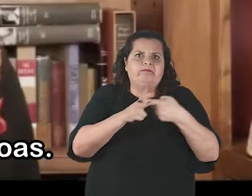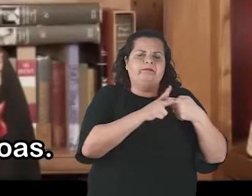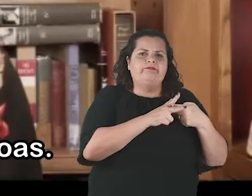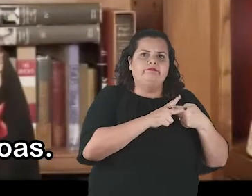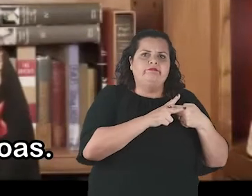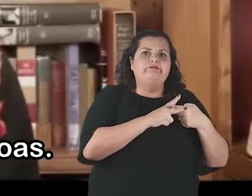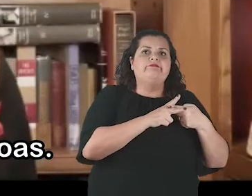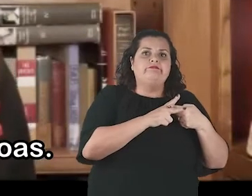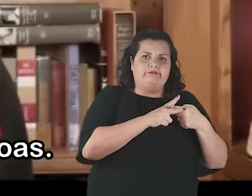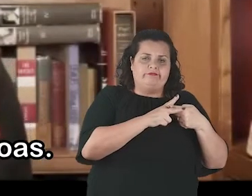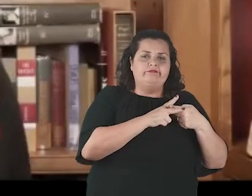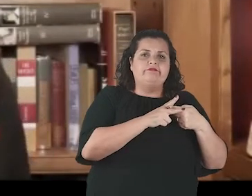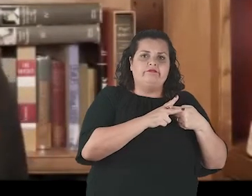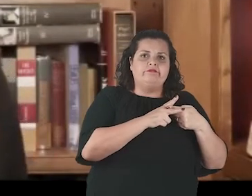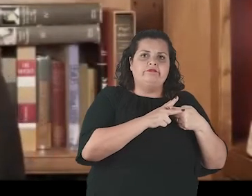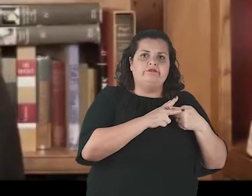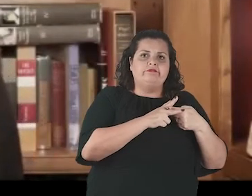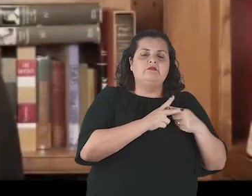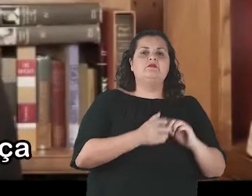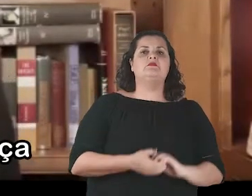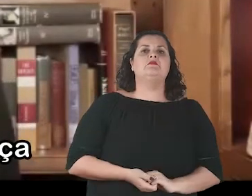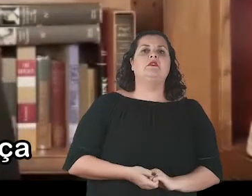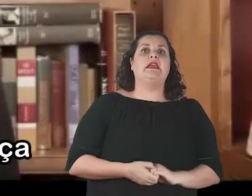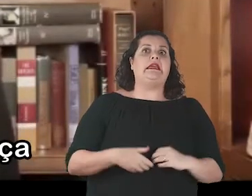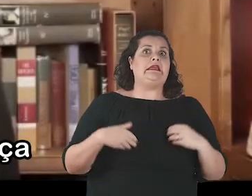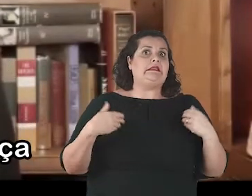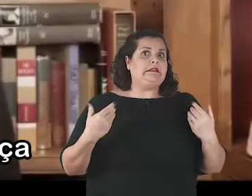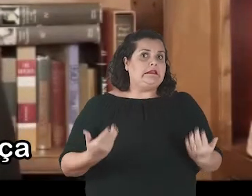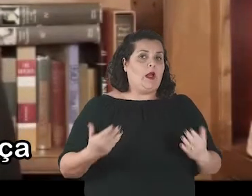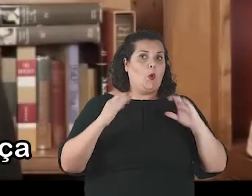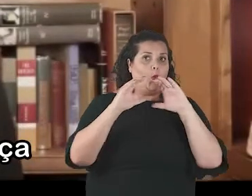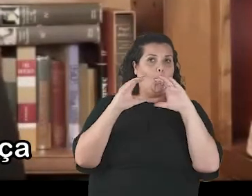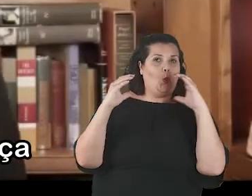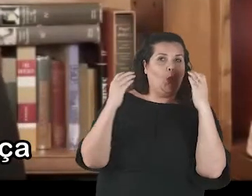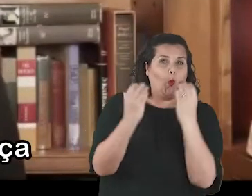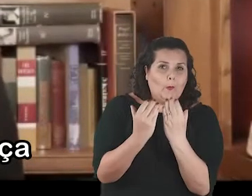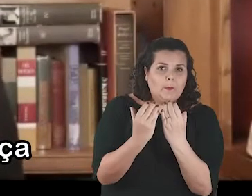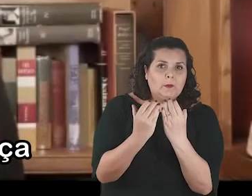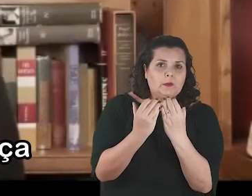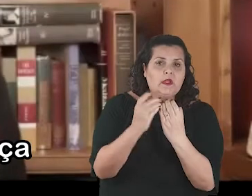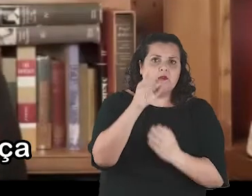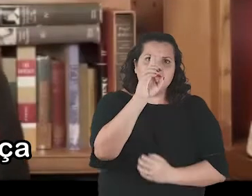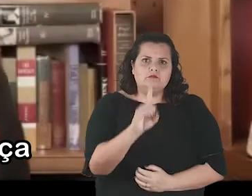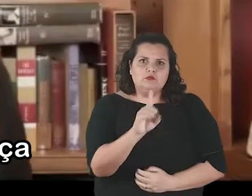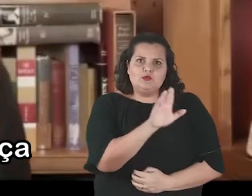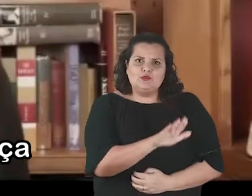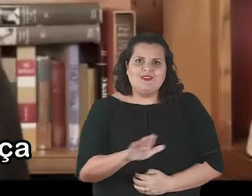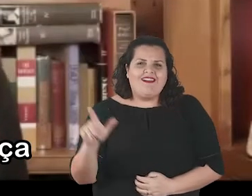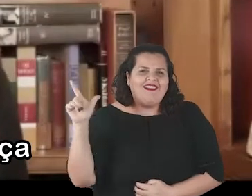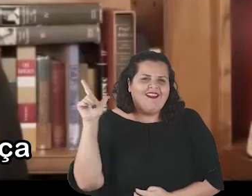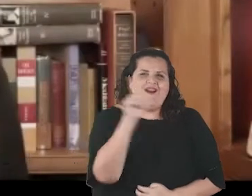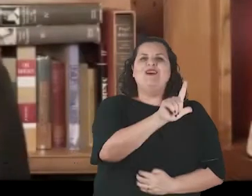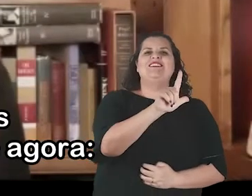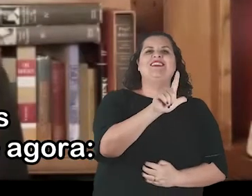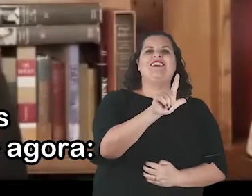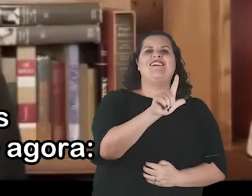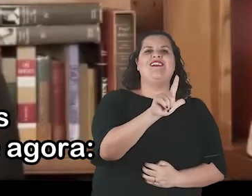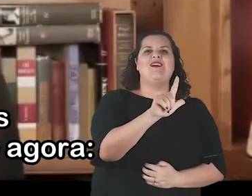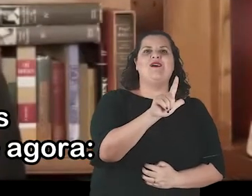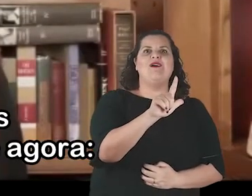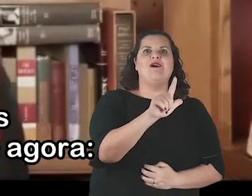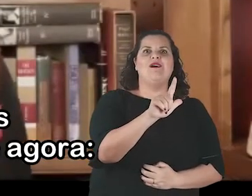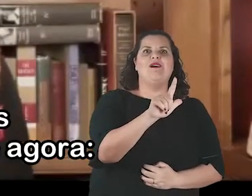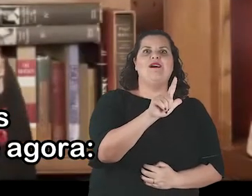and people. In this spirit, the Committee on the Rights of the Child has